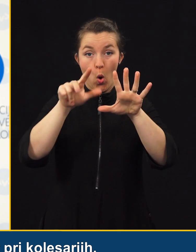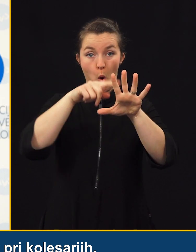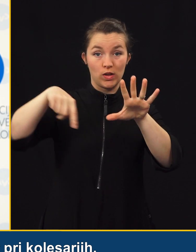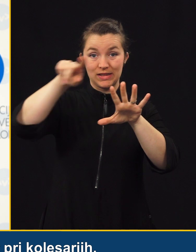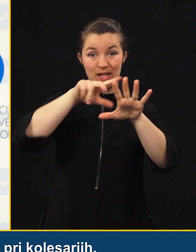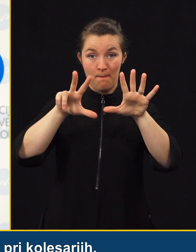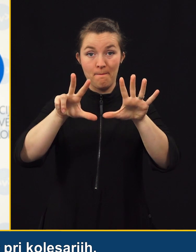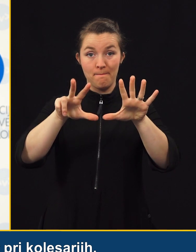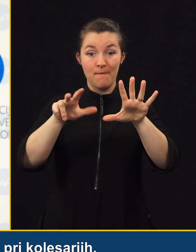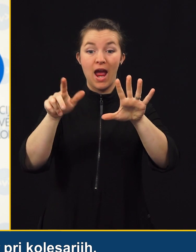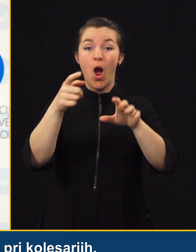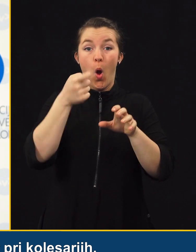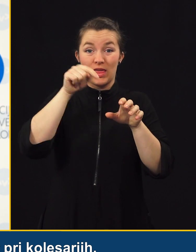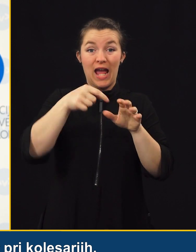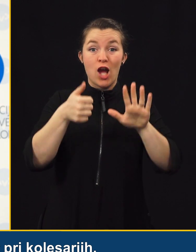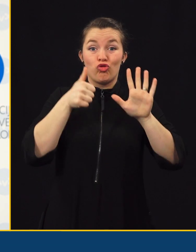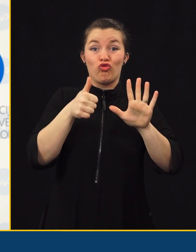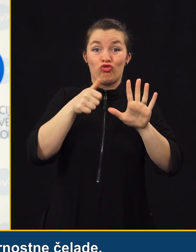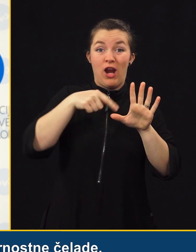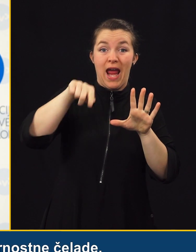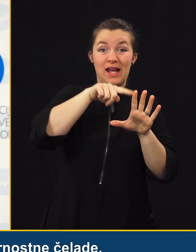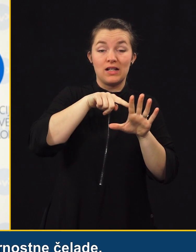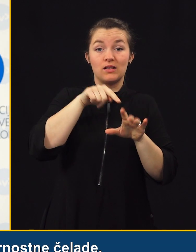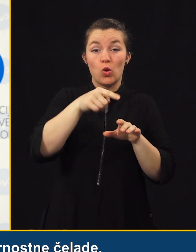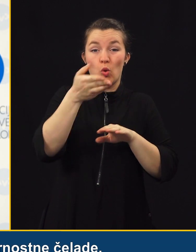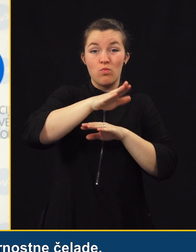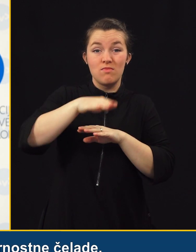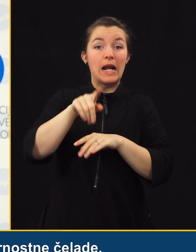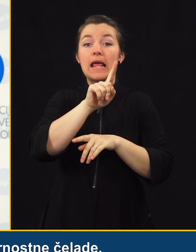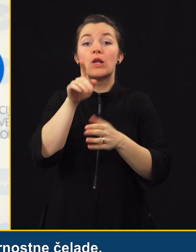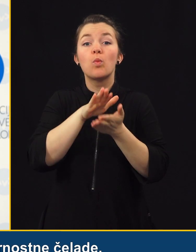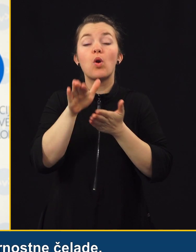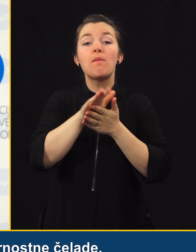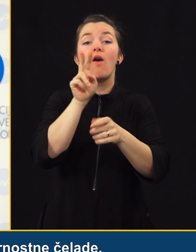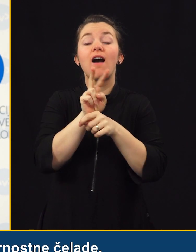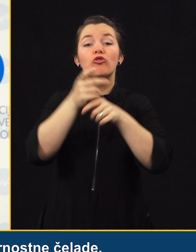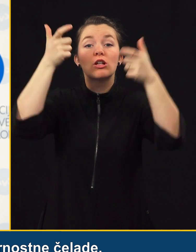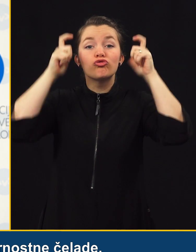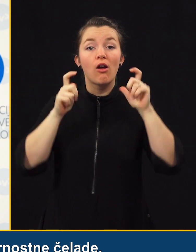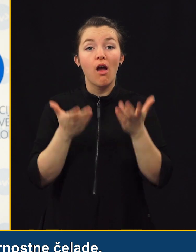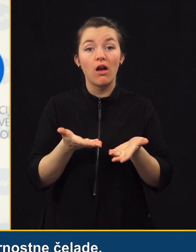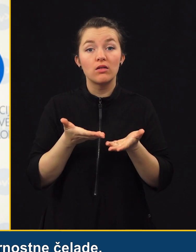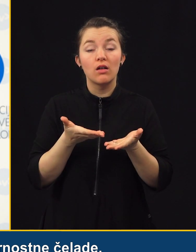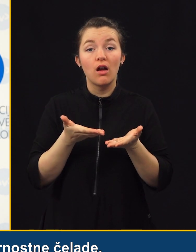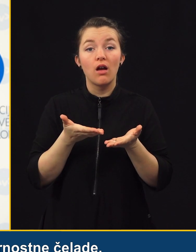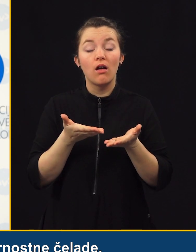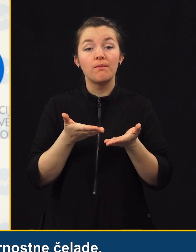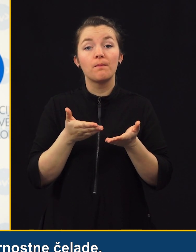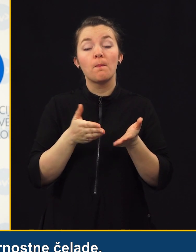kolesarjev šest, ki jih je omrlo v prometnih nesrečah, njih uporabljalo varnostne čelade, da